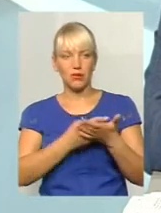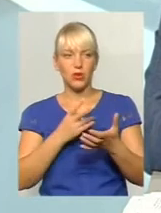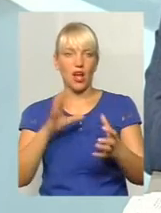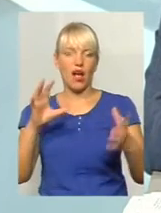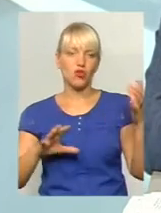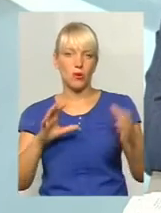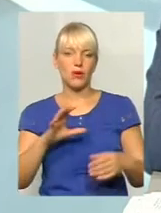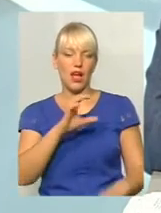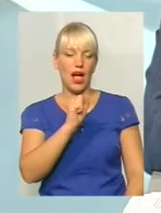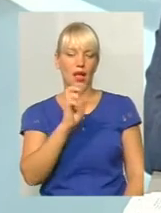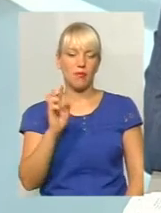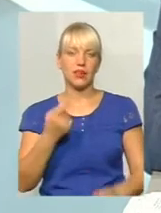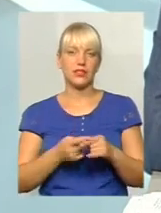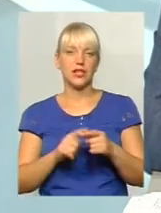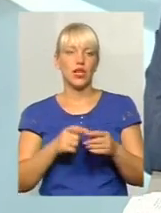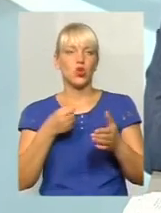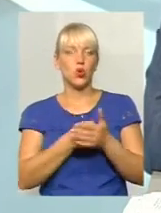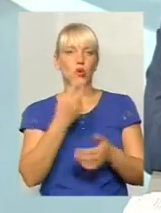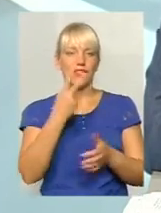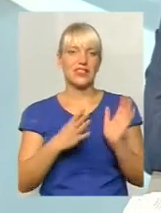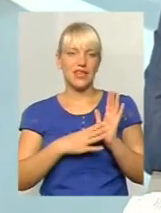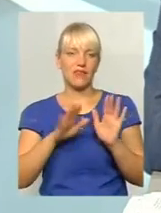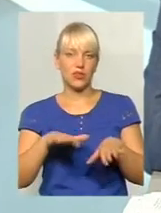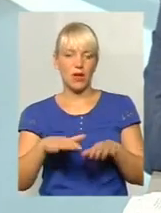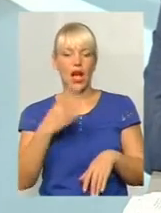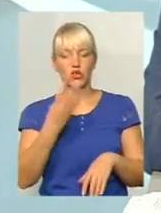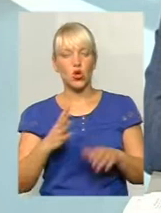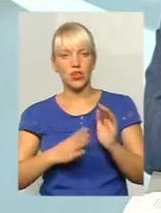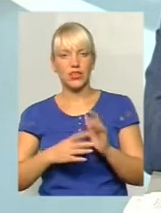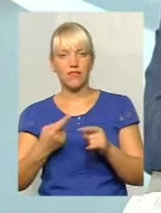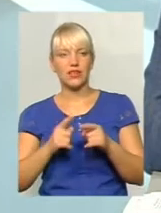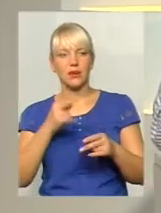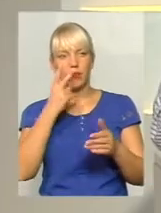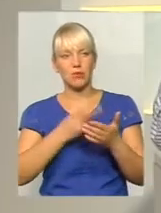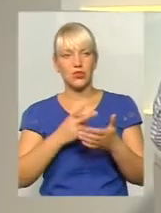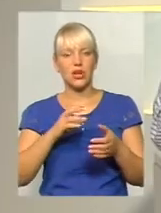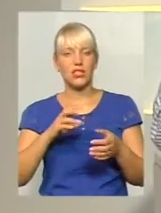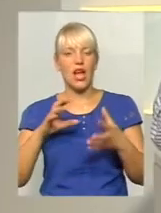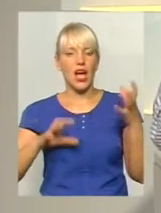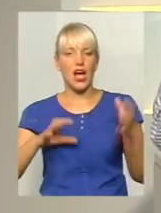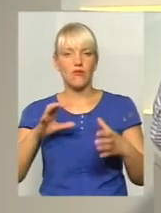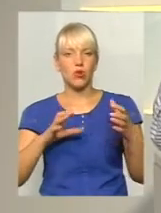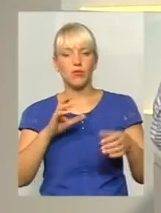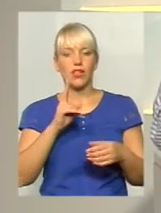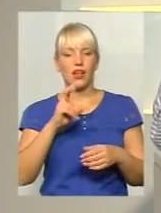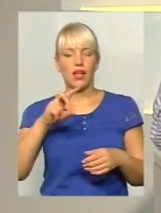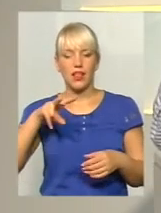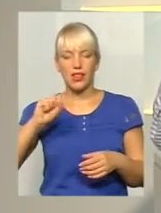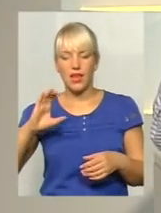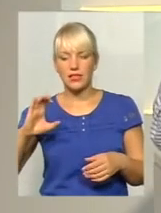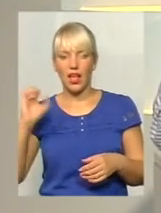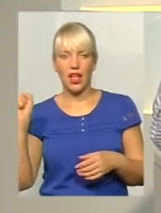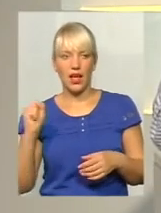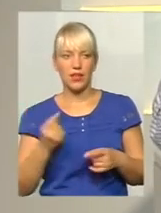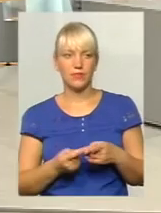класу А, Б, це є до 22-х місць, на 49-му передбачаємо автобуси другого класу або А, то є звише 22-х